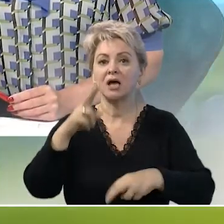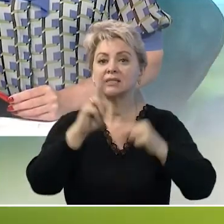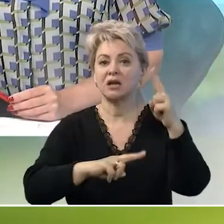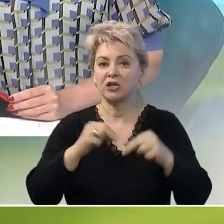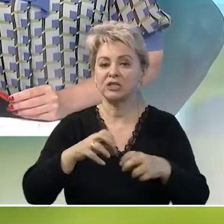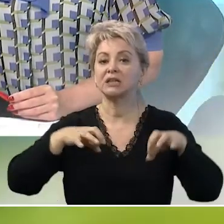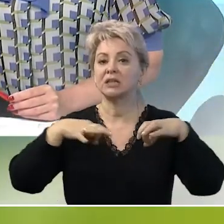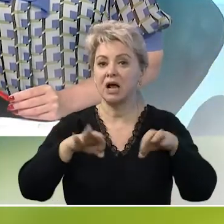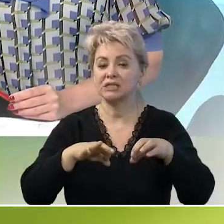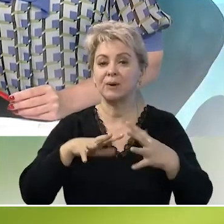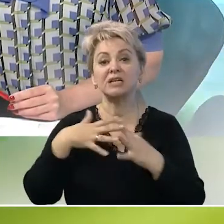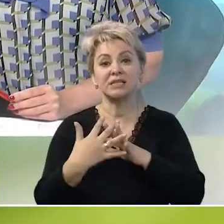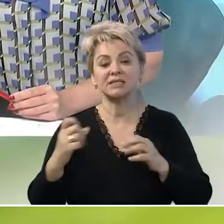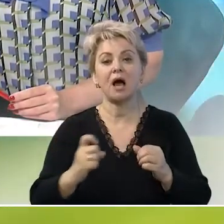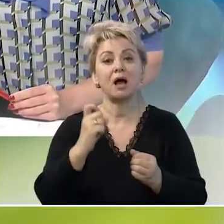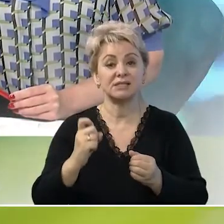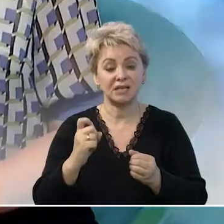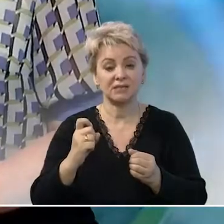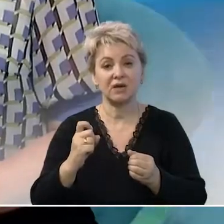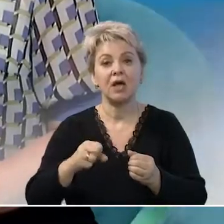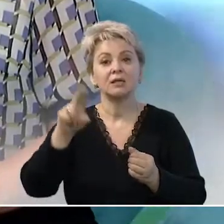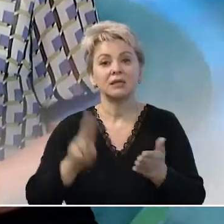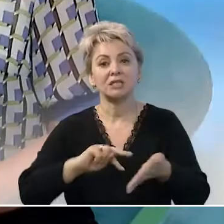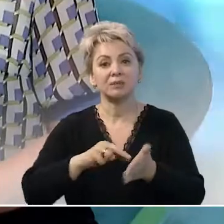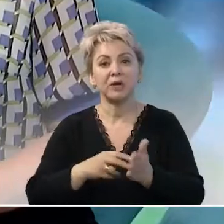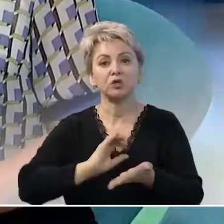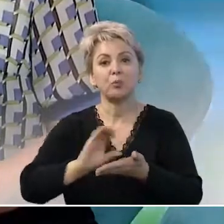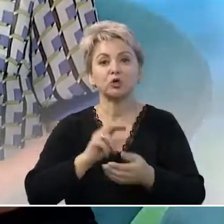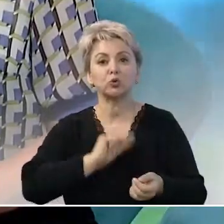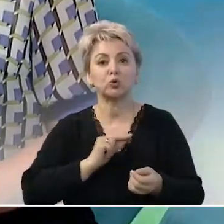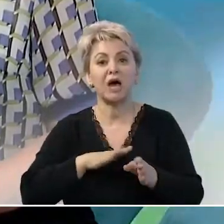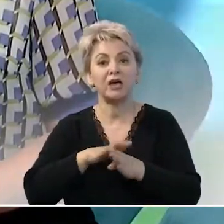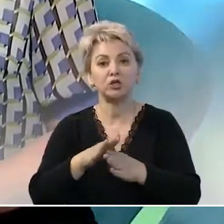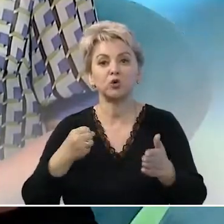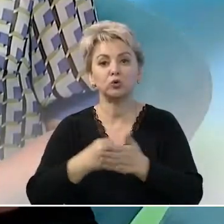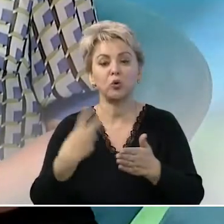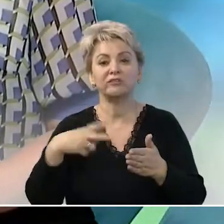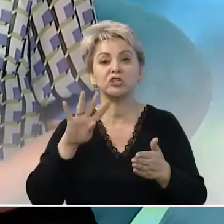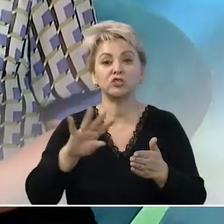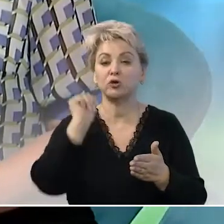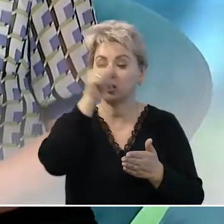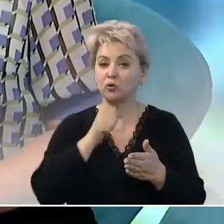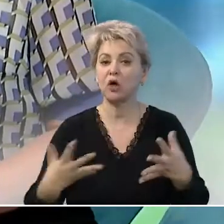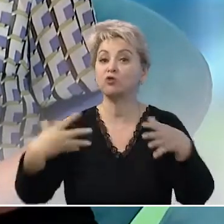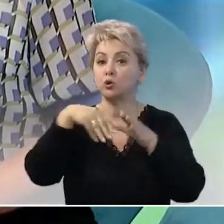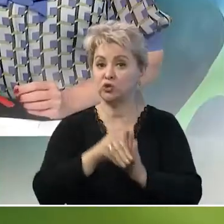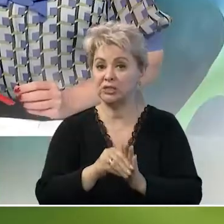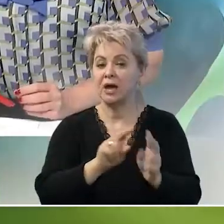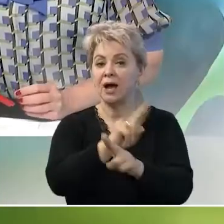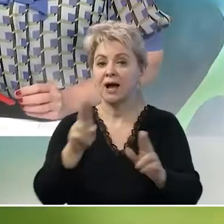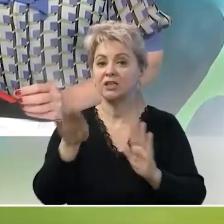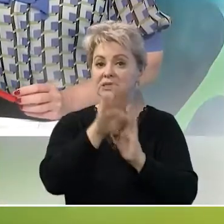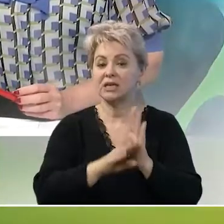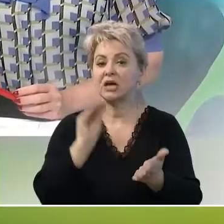строительство, транспорт или сельское хозяйство. Нацпроект «Производительность труда» реализуется до 2024 года включительно.